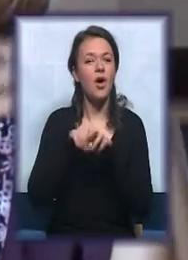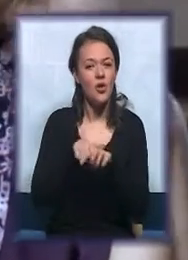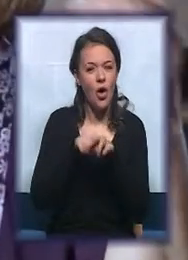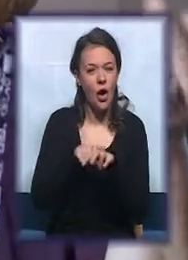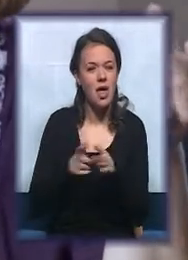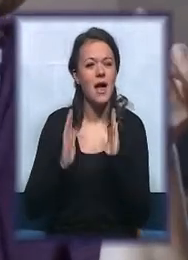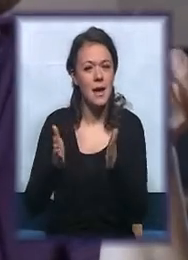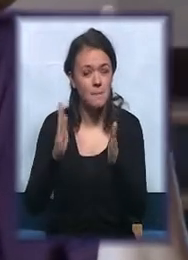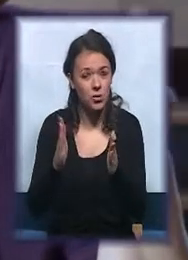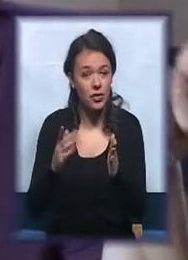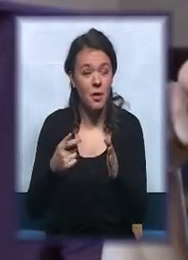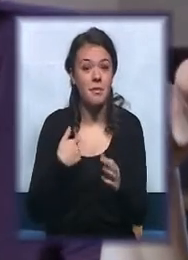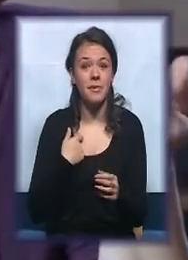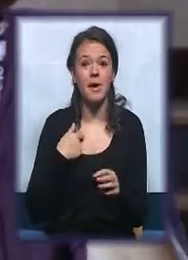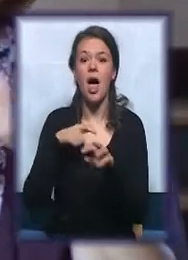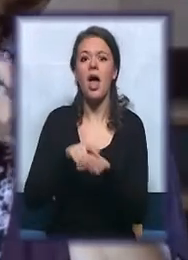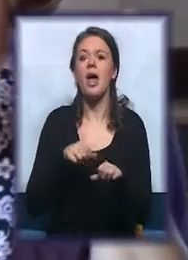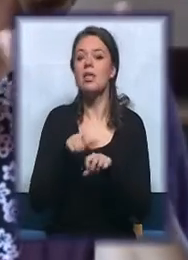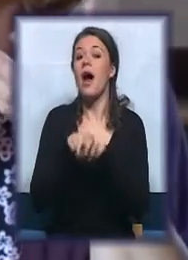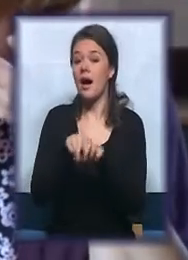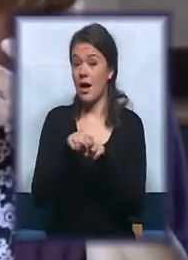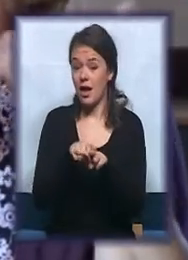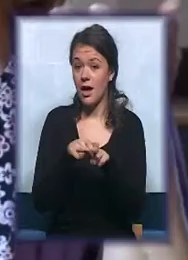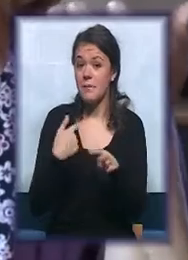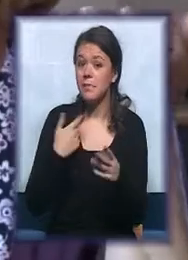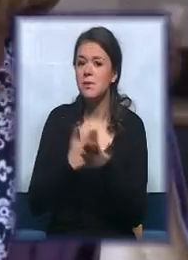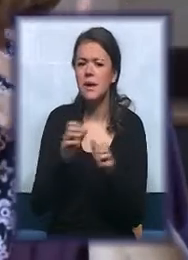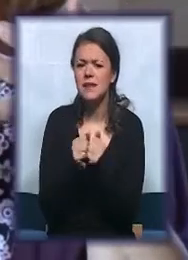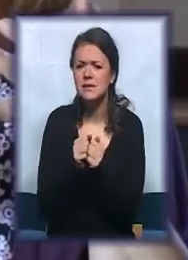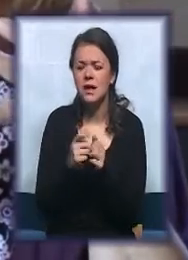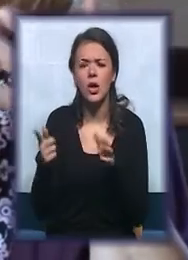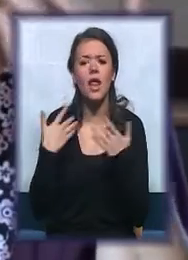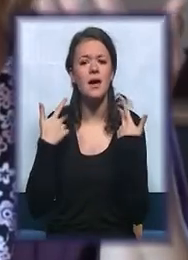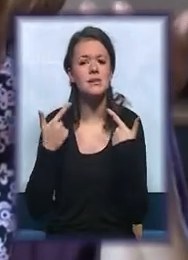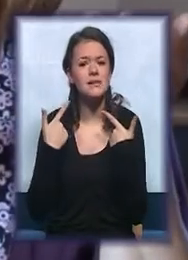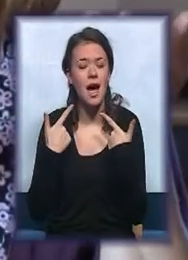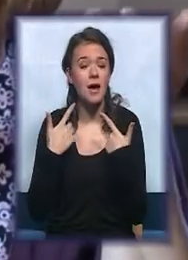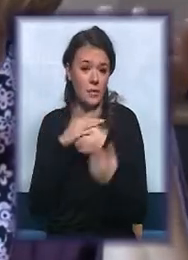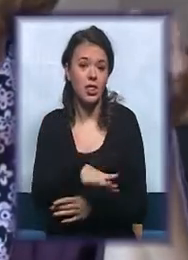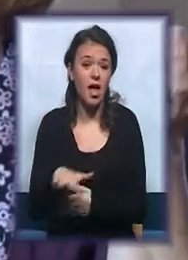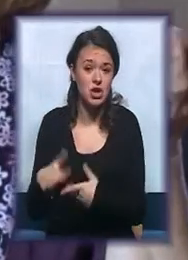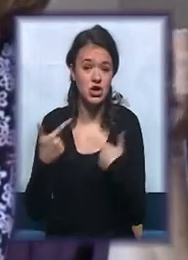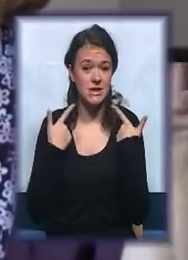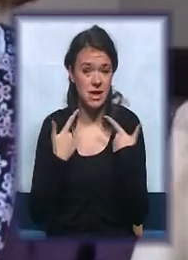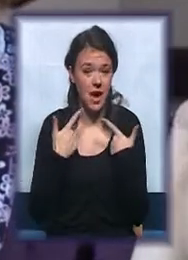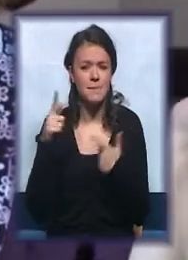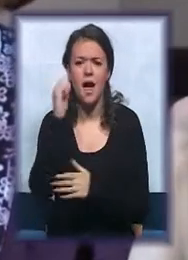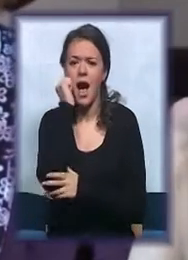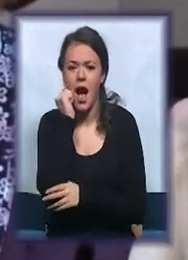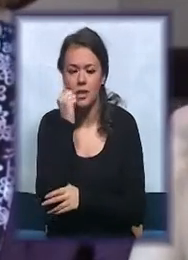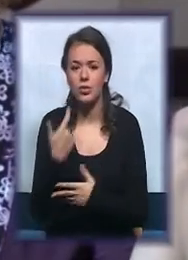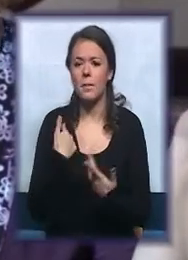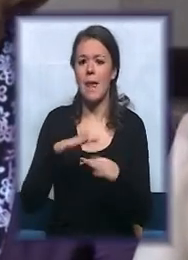konja, pa su jahali konja, pa to je doživlje. Pa smo ih vodili na sajam, ovaj, na deči sajam, pa na adu, pa na